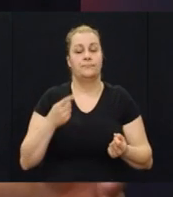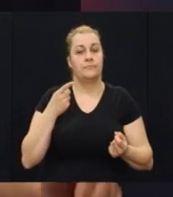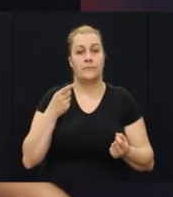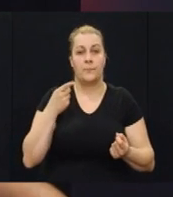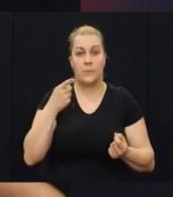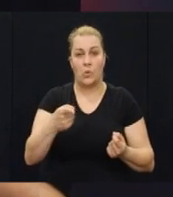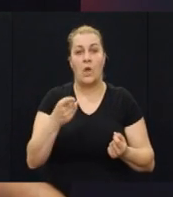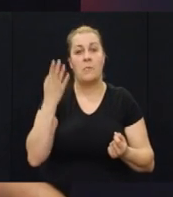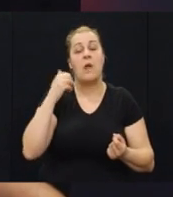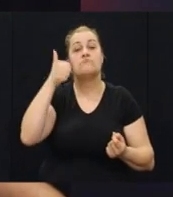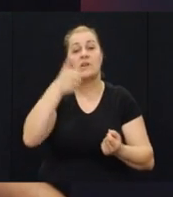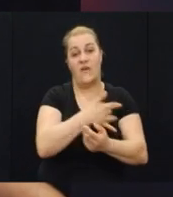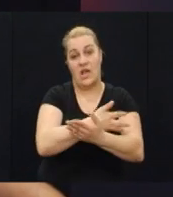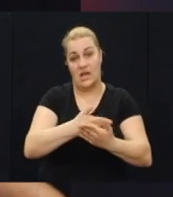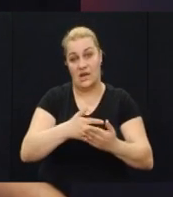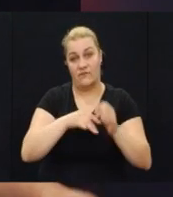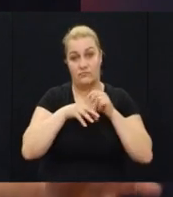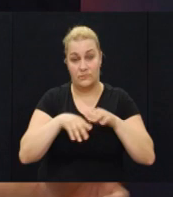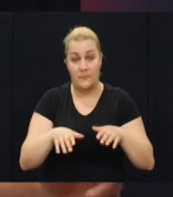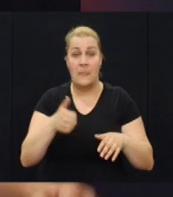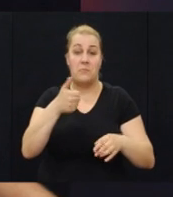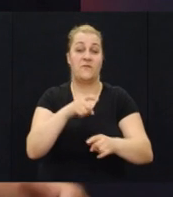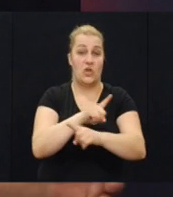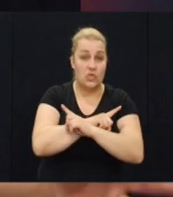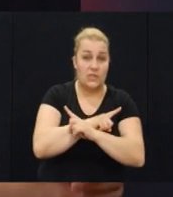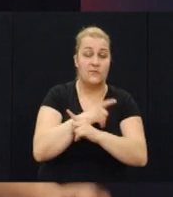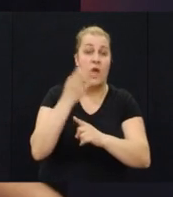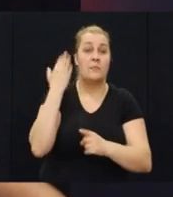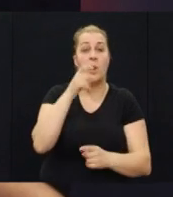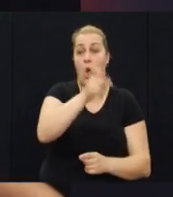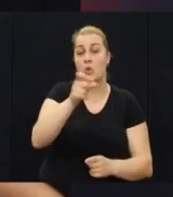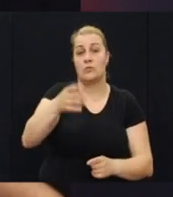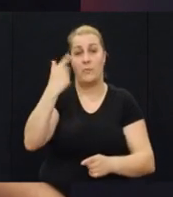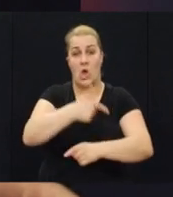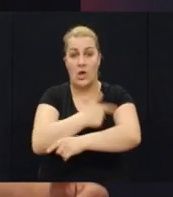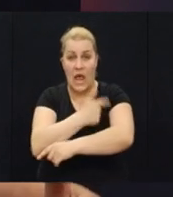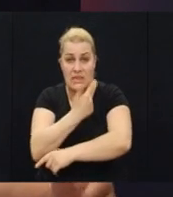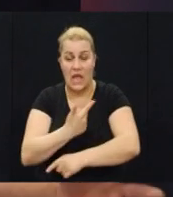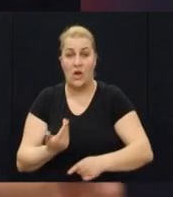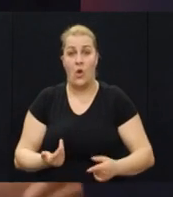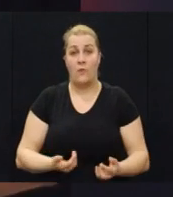tad se prolila i prva krv i žrtva, bilo je ljudi i ranjenih i svega.